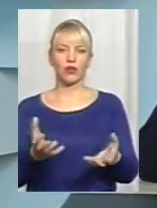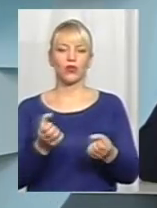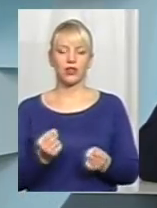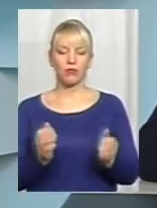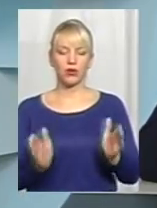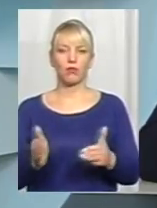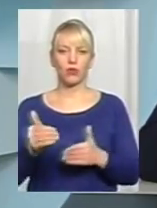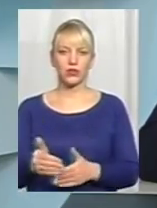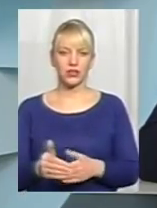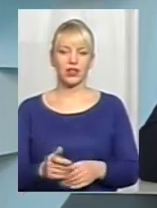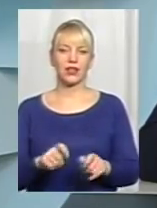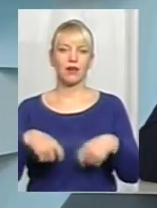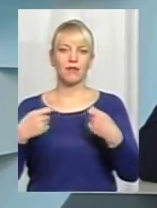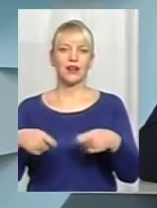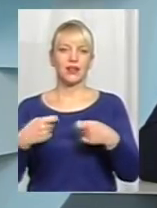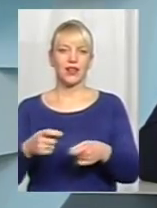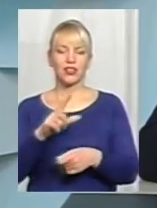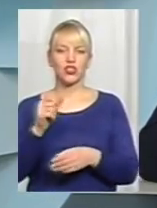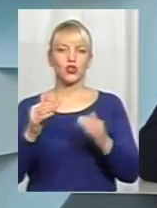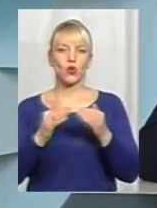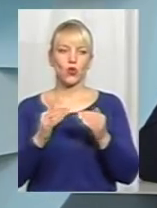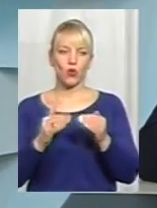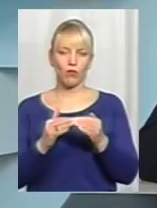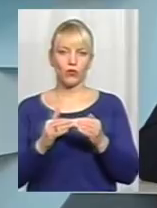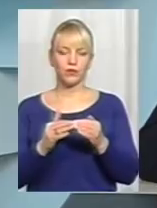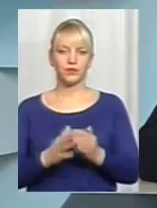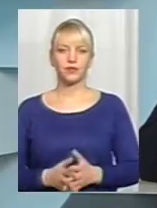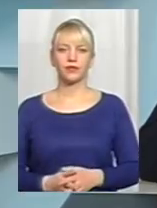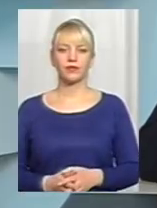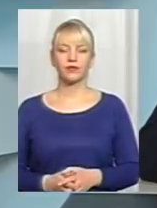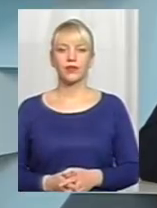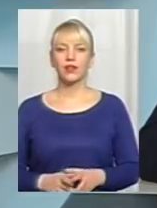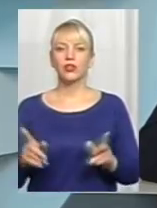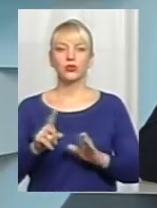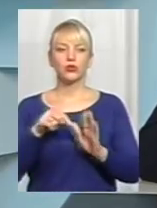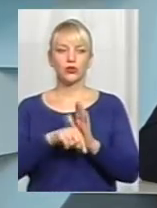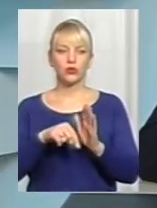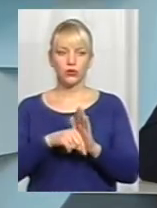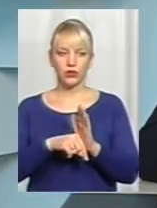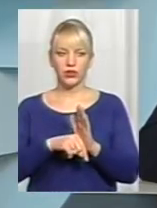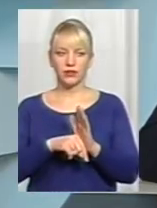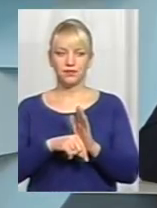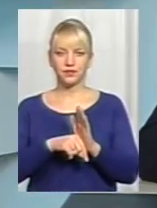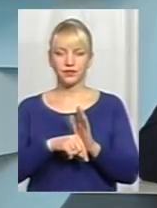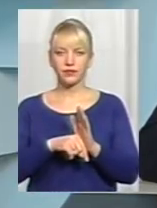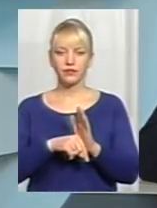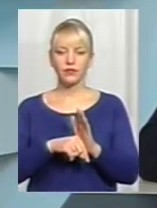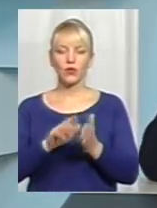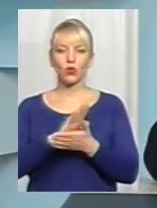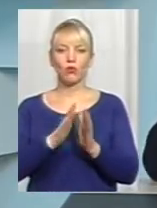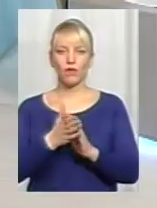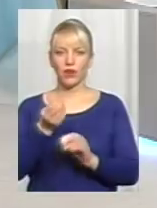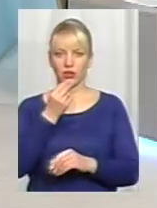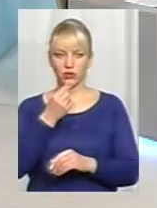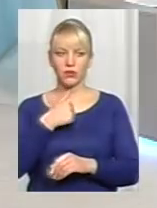передачі з дому, чи військові, близьких і рідних. Що стосується безпосередньо, це умов харчування.